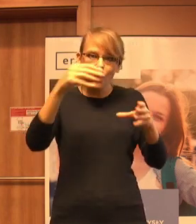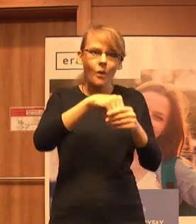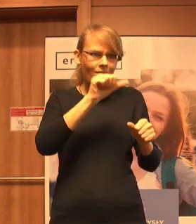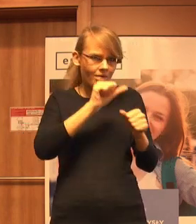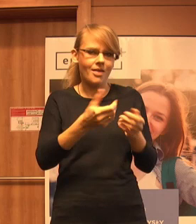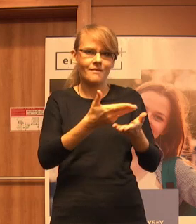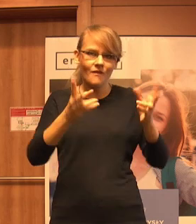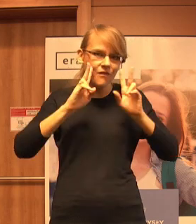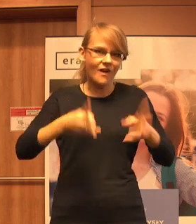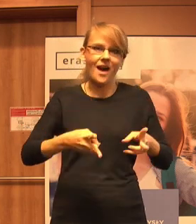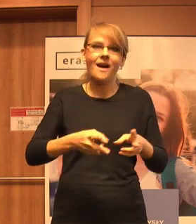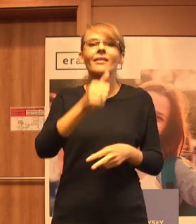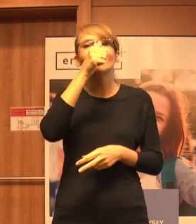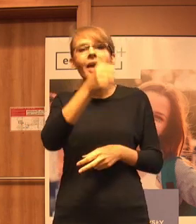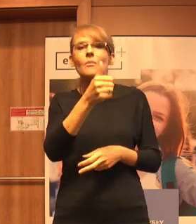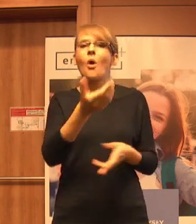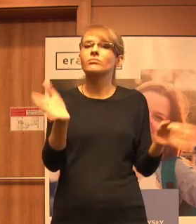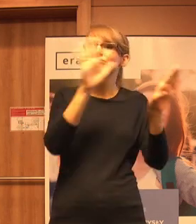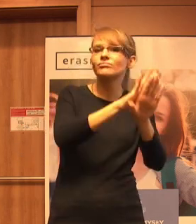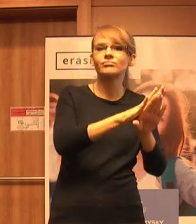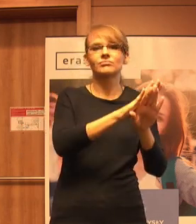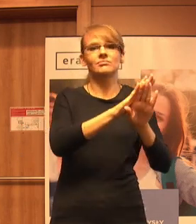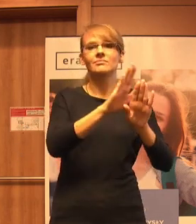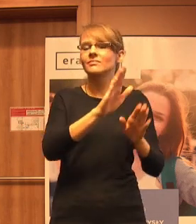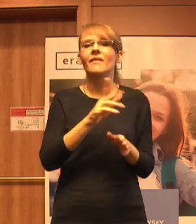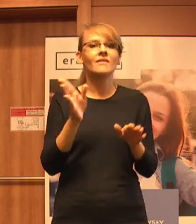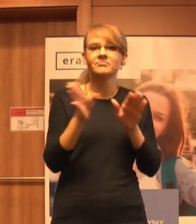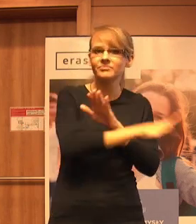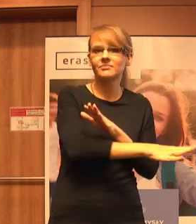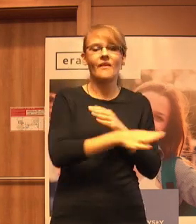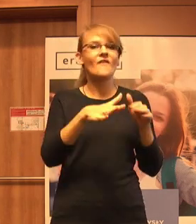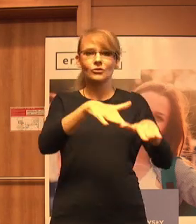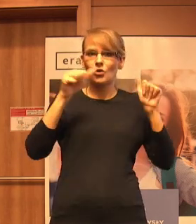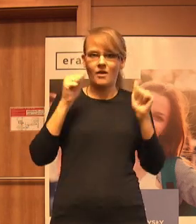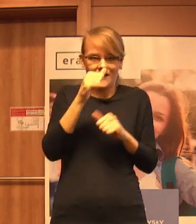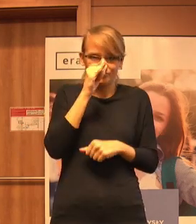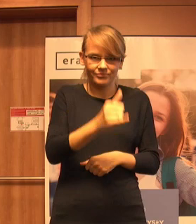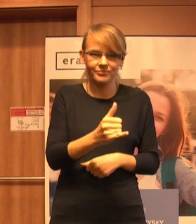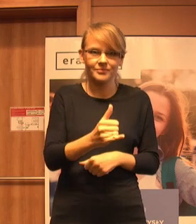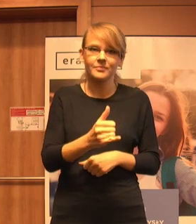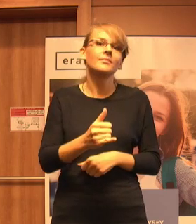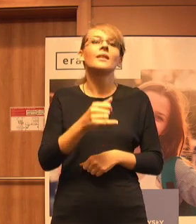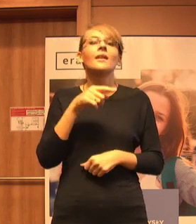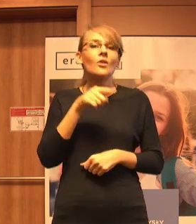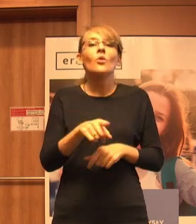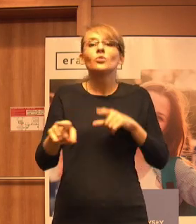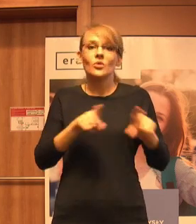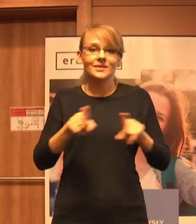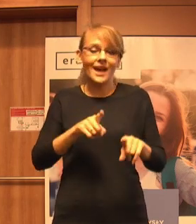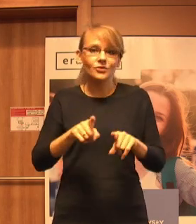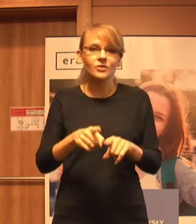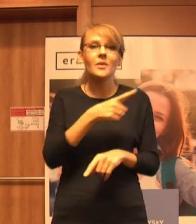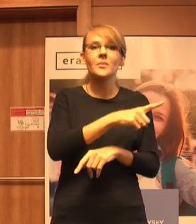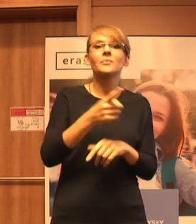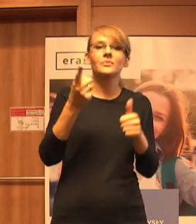faktem, którego się nie da zamazać, wycofać. To znaczy, że traktując tylko i wyłącznie, po pierwsze,